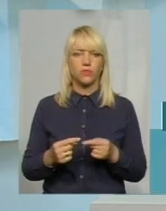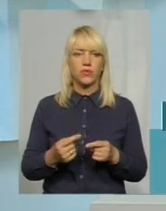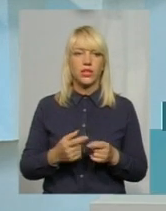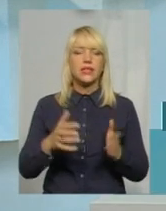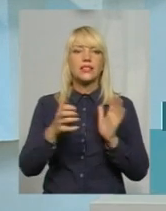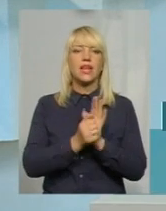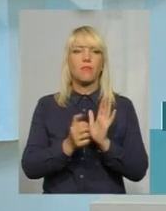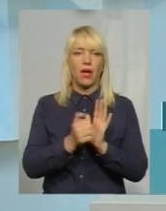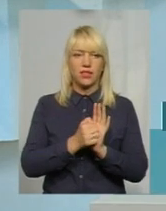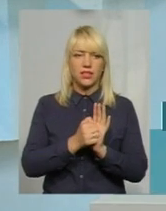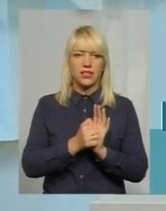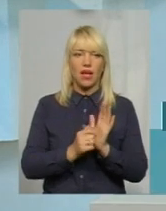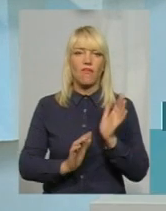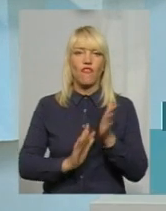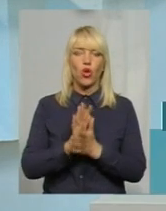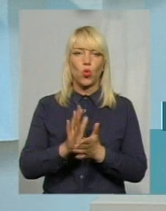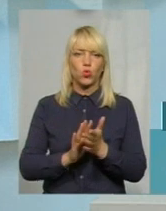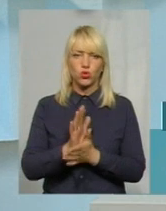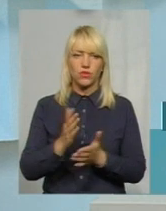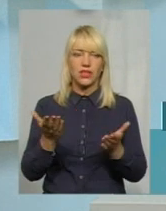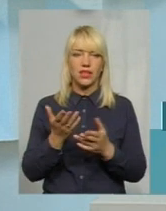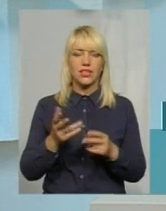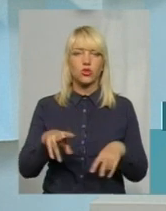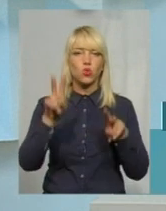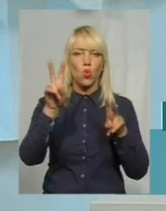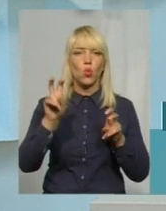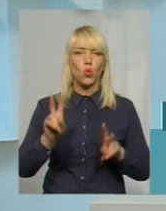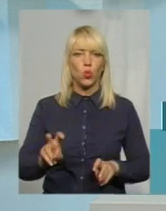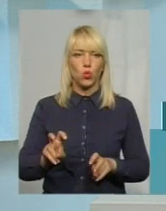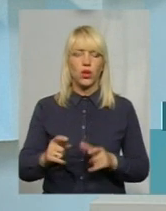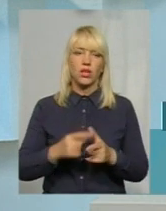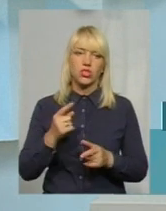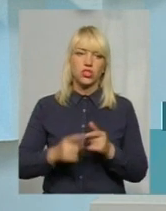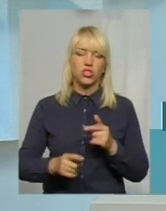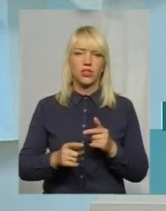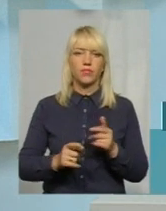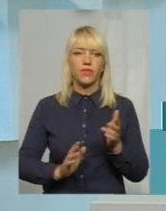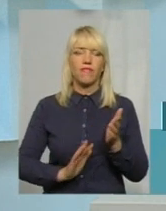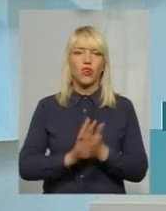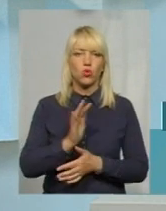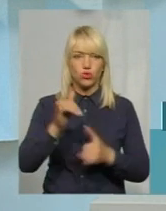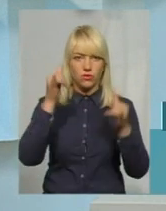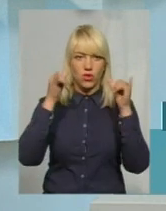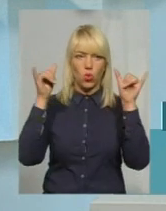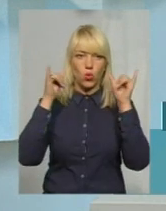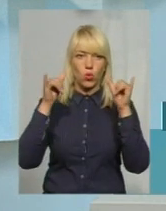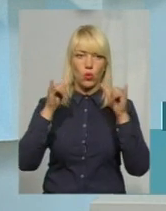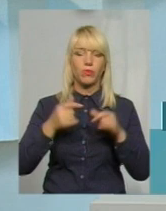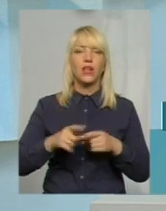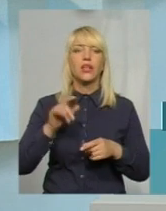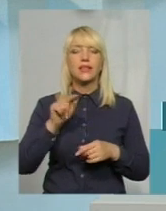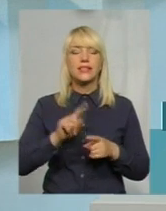займатися вирощенням якихось культур, чи вирощенням худоби іншої,